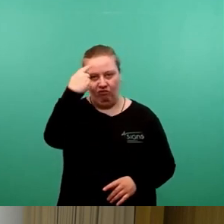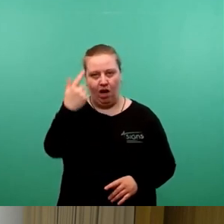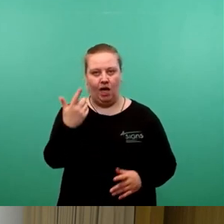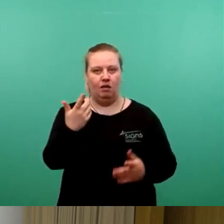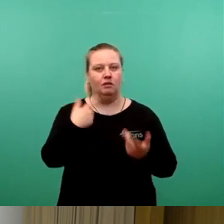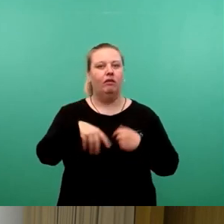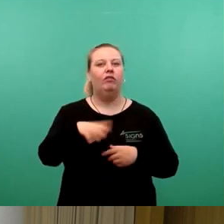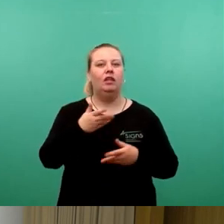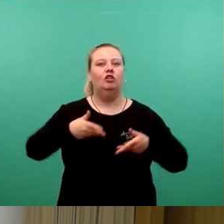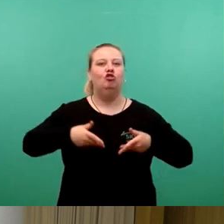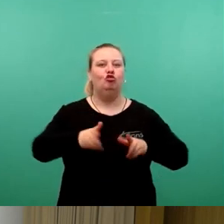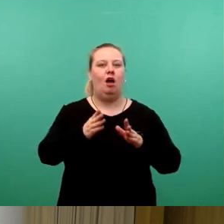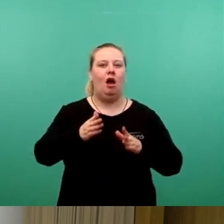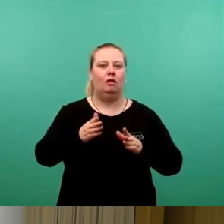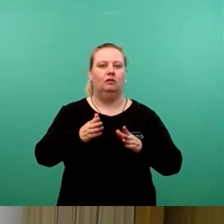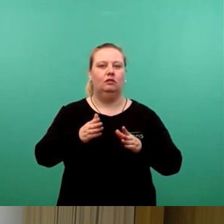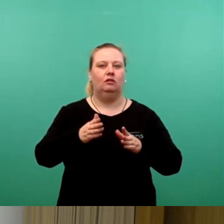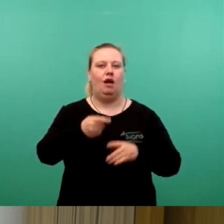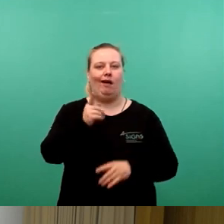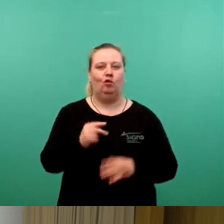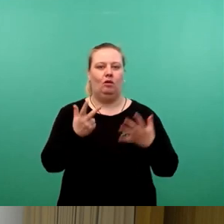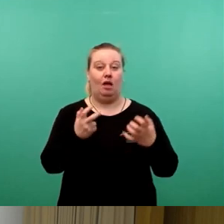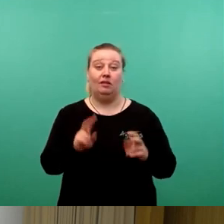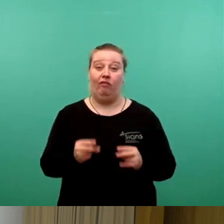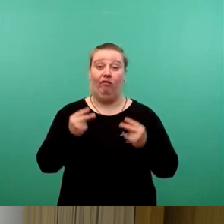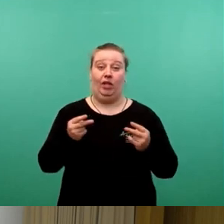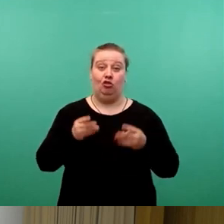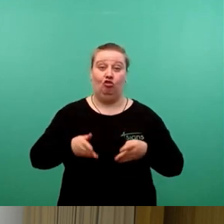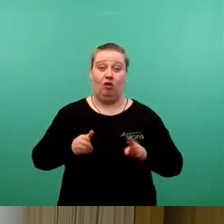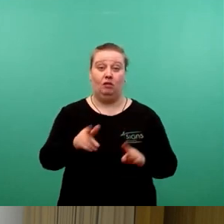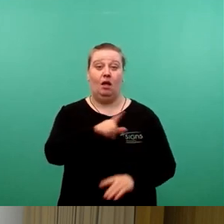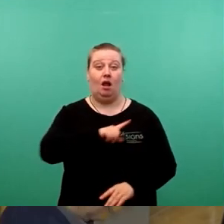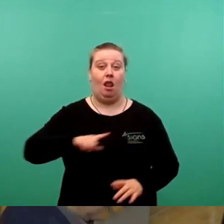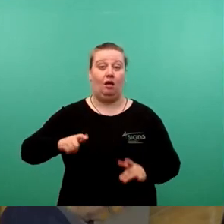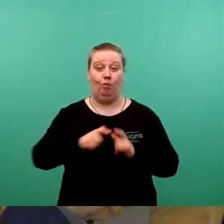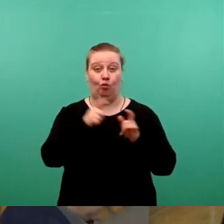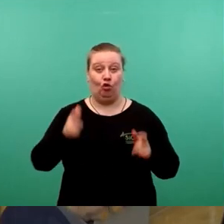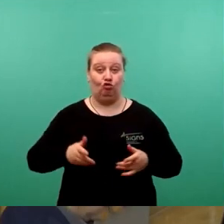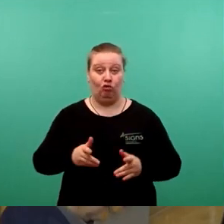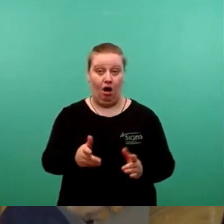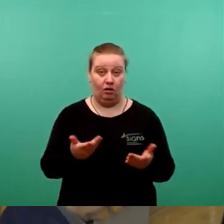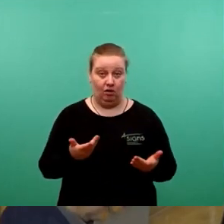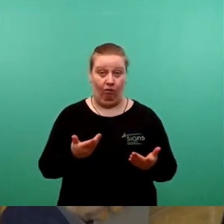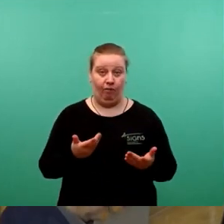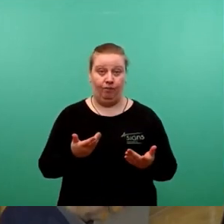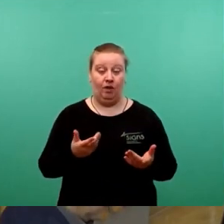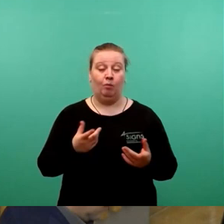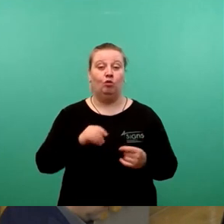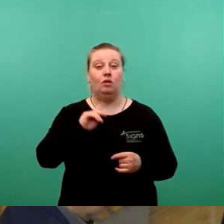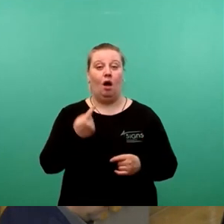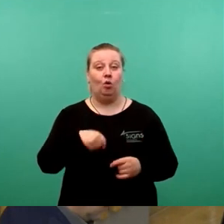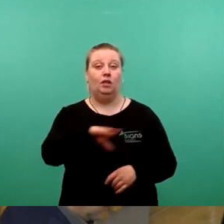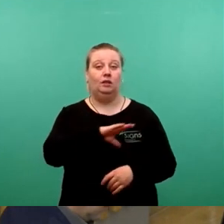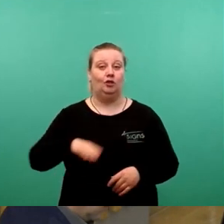Staatsstraße 180 gibt, eine sehr wichtige Straße, die Langebrücker Straße. Nicht nur, weil sie in den Dunstkreis eines sächsischen